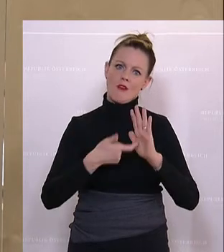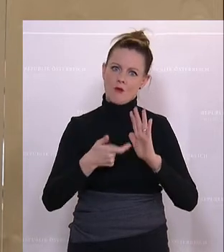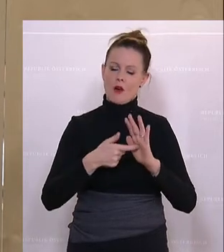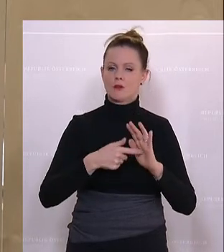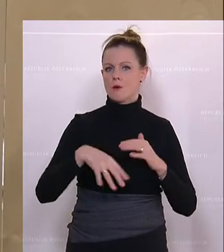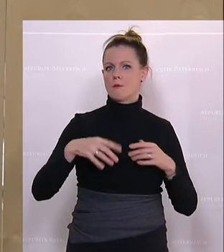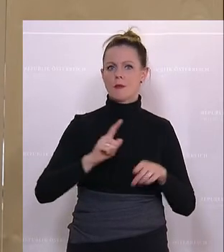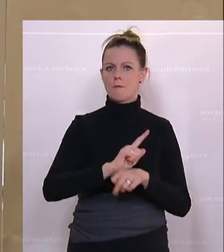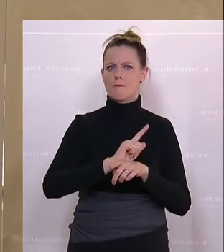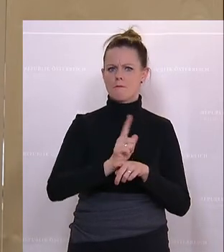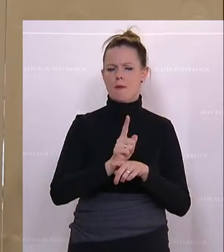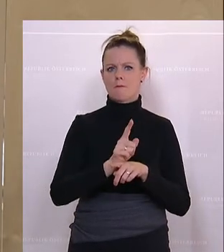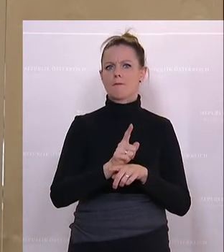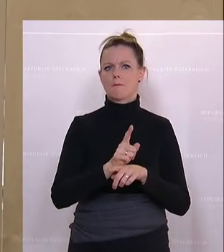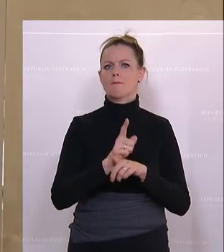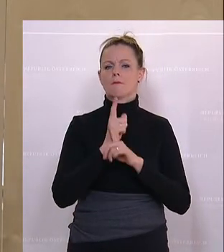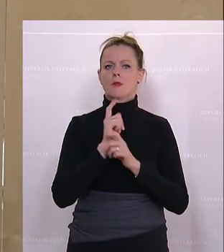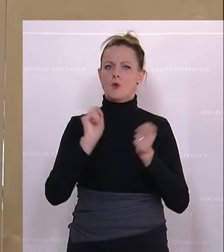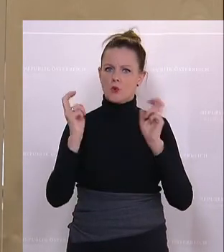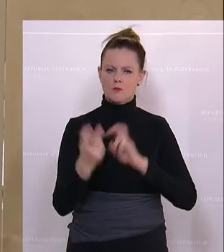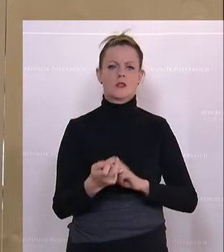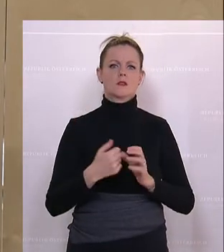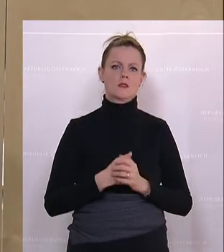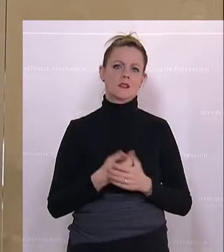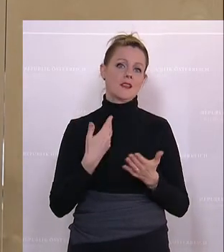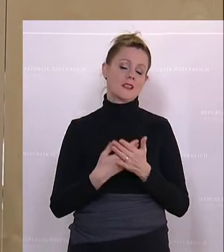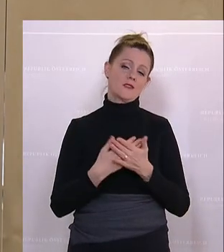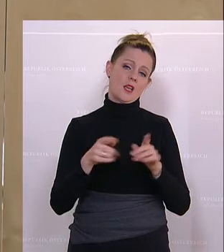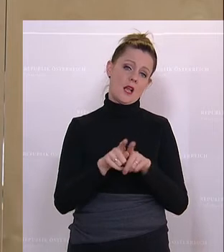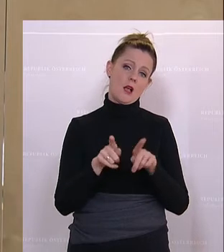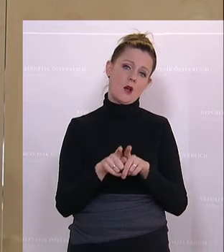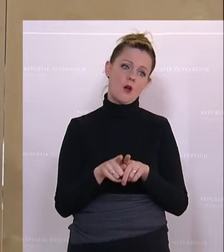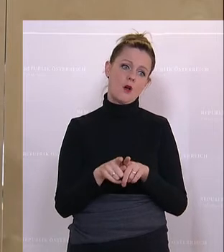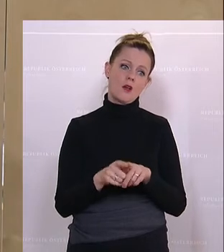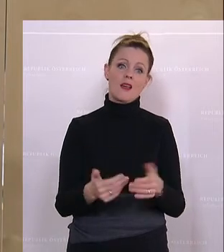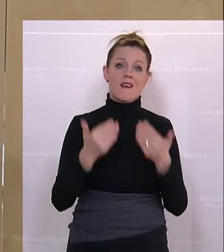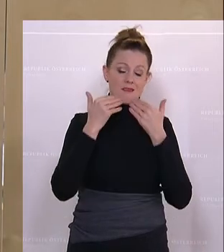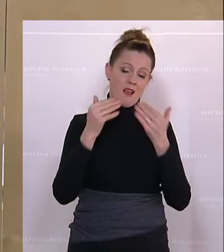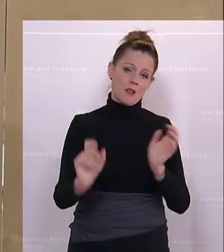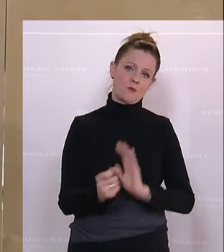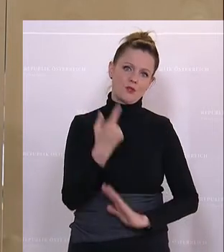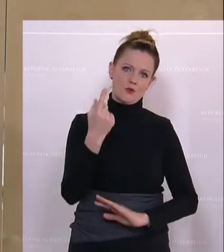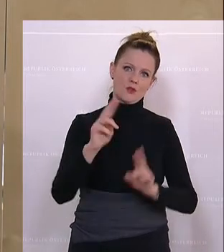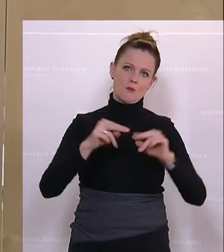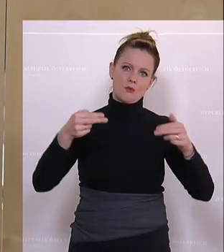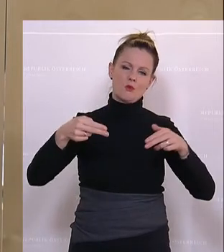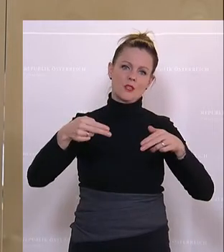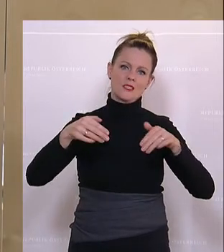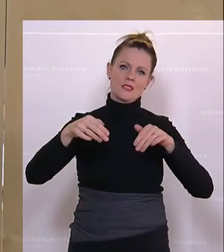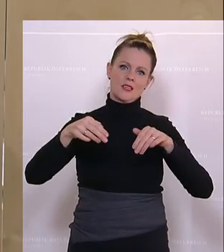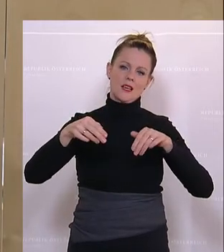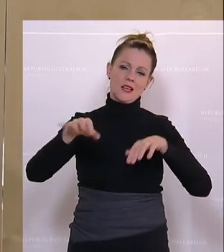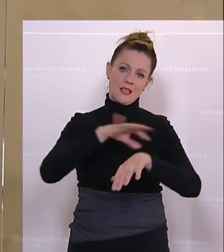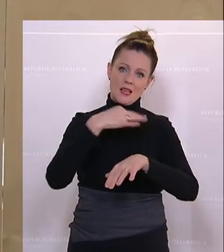so schnell nachgekommen worden sind. Und ich bedanke mich hier besonders bei unserem Bundeskanzler Karl Nehammer,